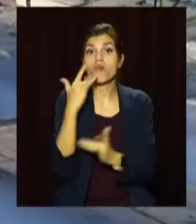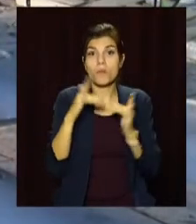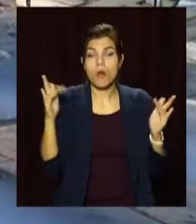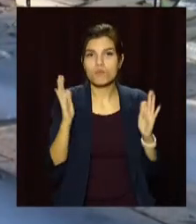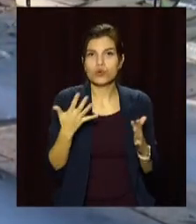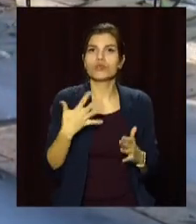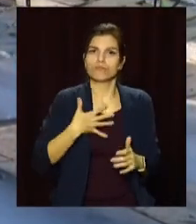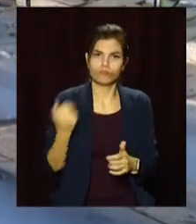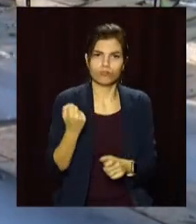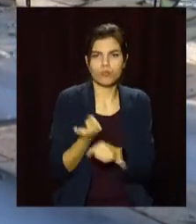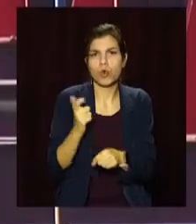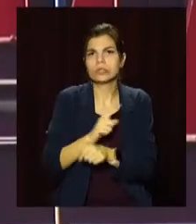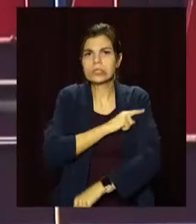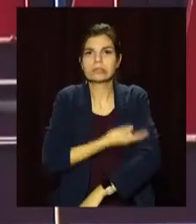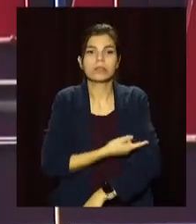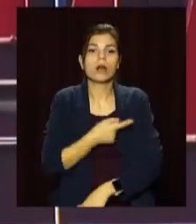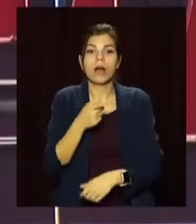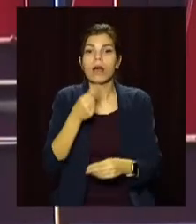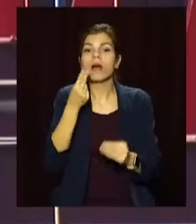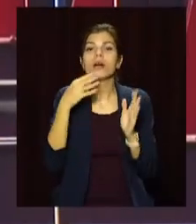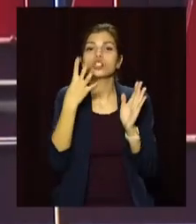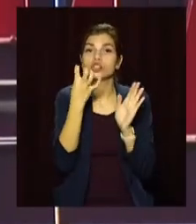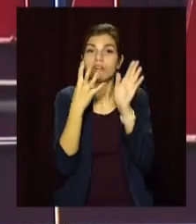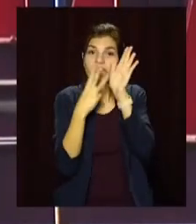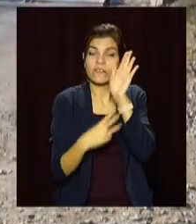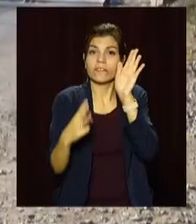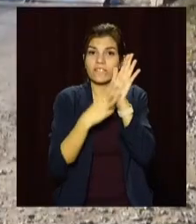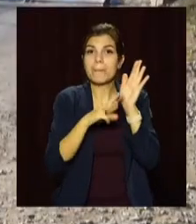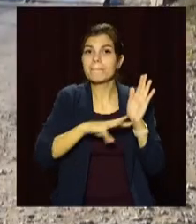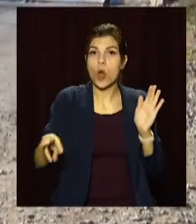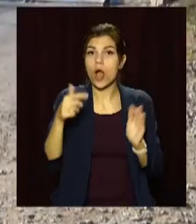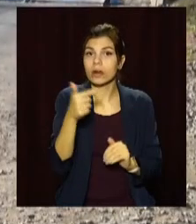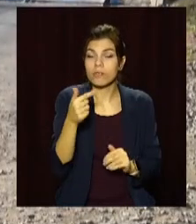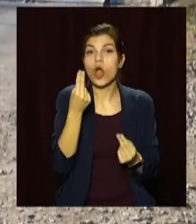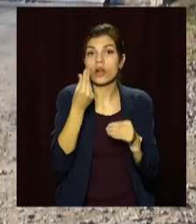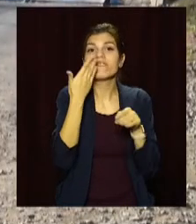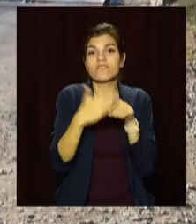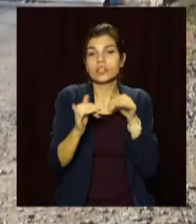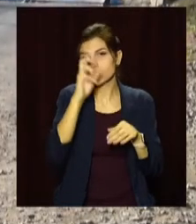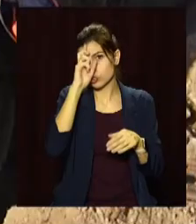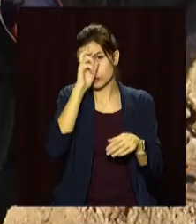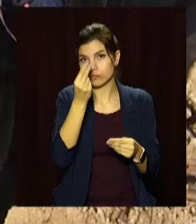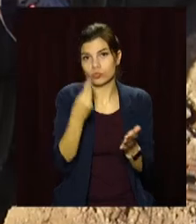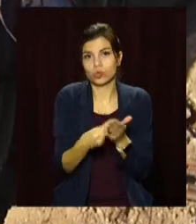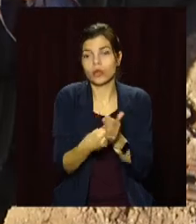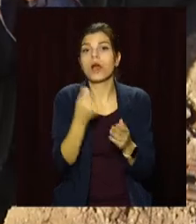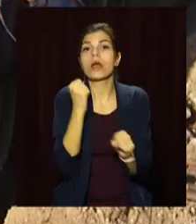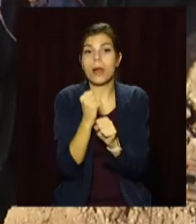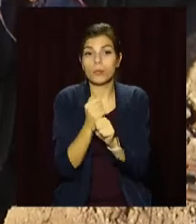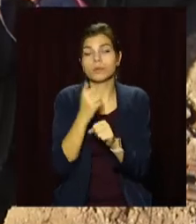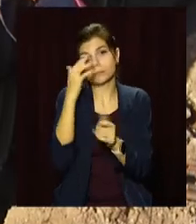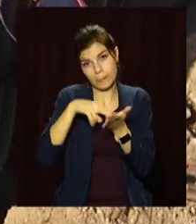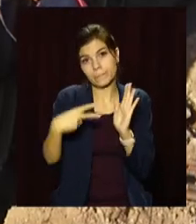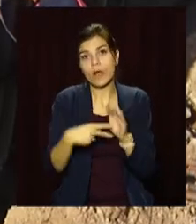значно стійкішим. Реконструкція обійдеться у 488 мільйонів гривень. Гроші виділились з держбюджету. Роботи планують